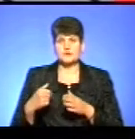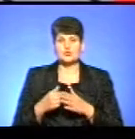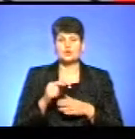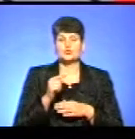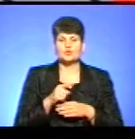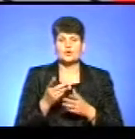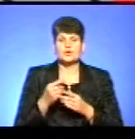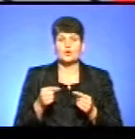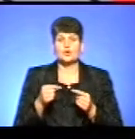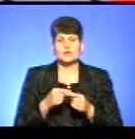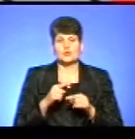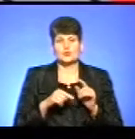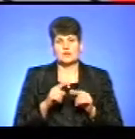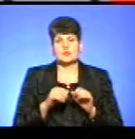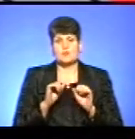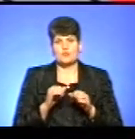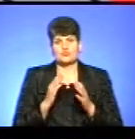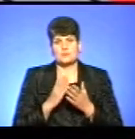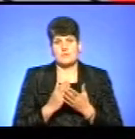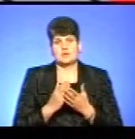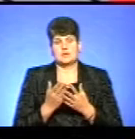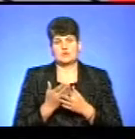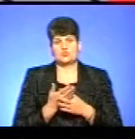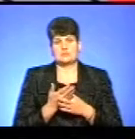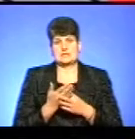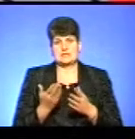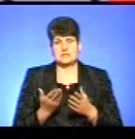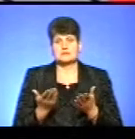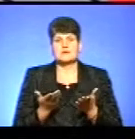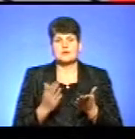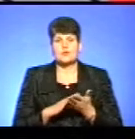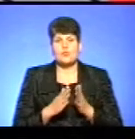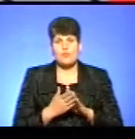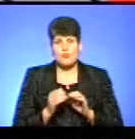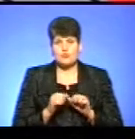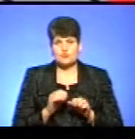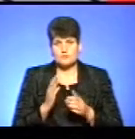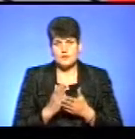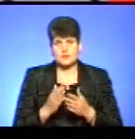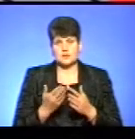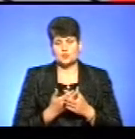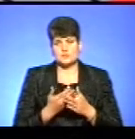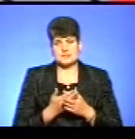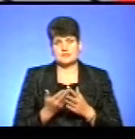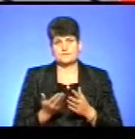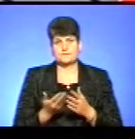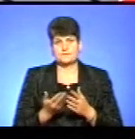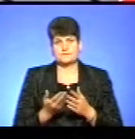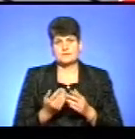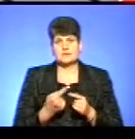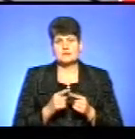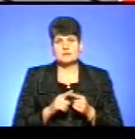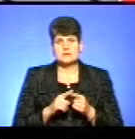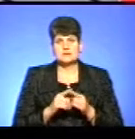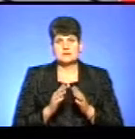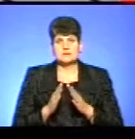які конкретно родини можуть мати субсидії, за яких умов можуть мати субсидії. І, принаймні, ця система,